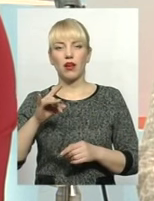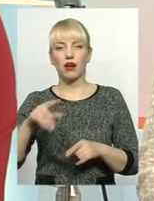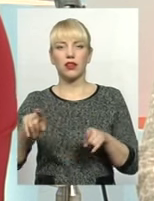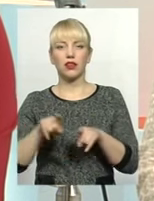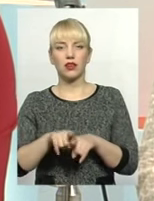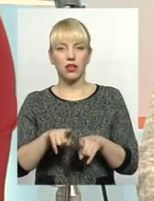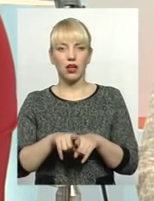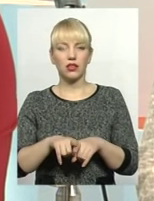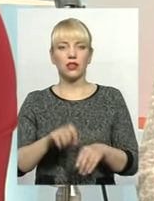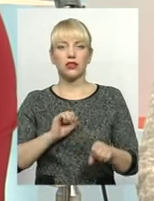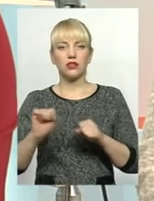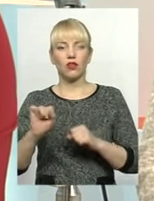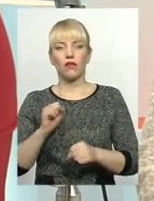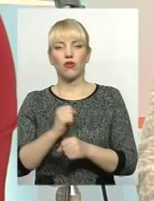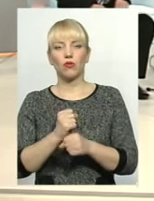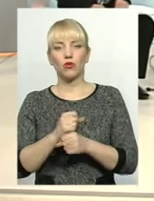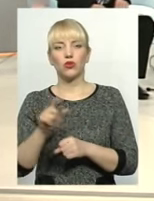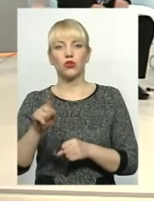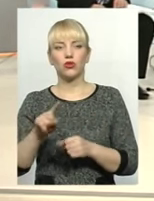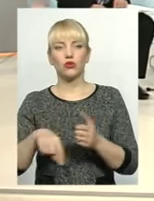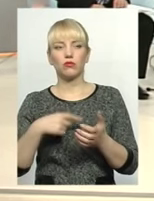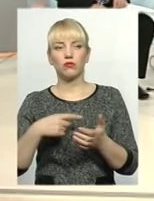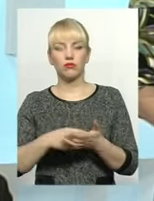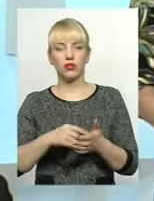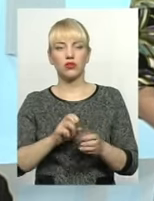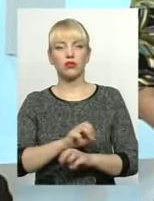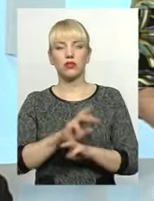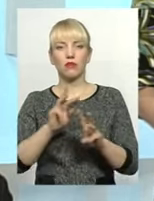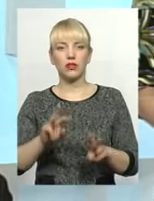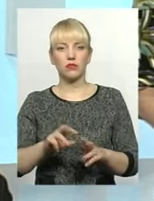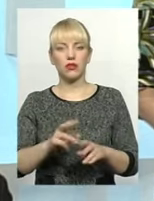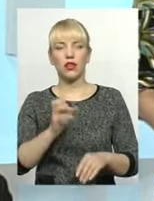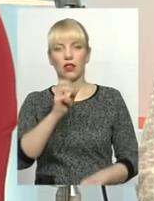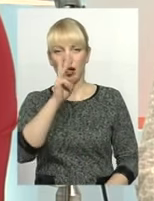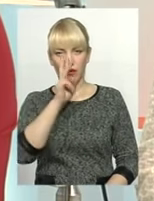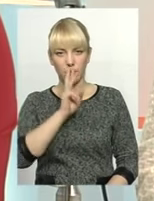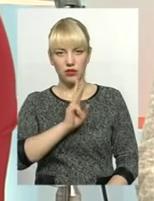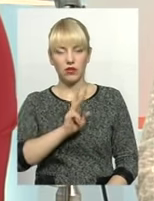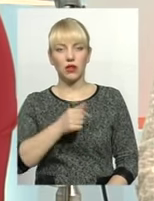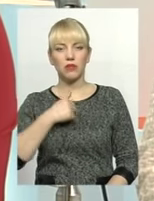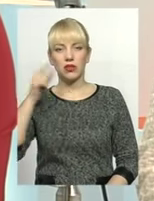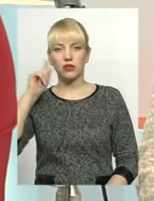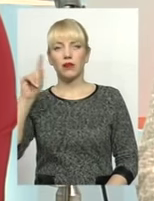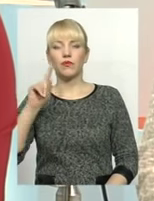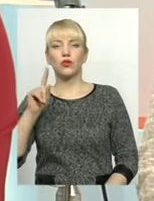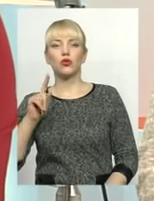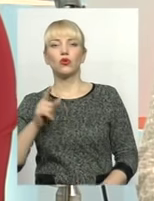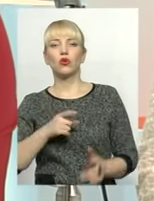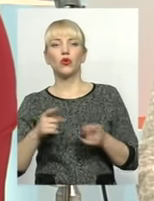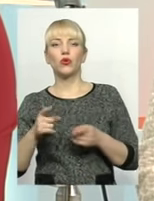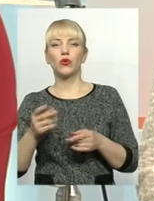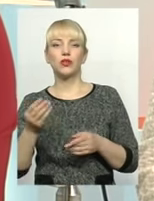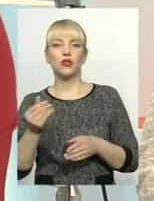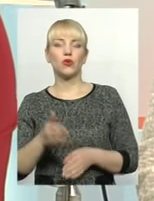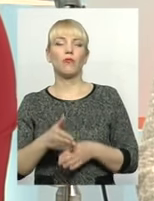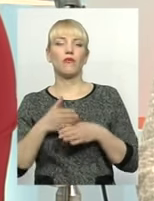що місто забезпечило. На перший квартал, так? Варто зловожить. І ми знаємо, що зараз готується субвенція дотаційна,